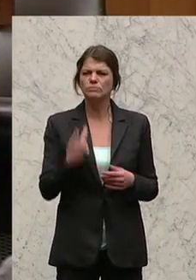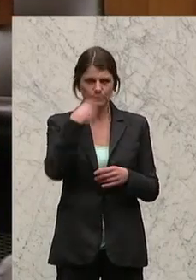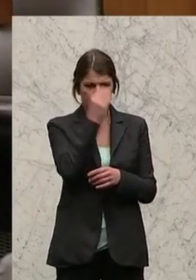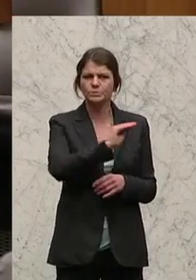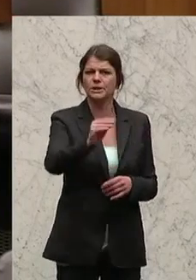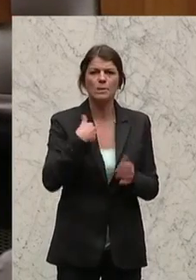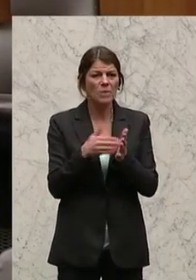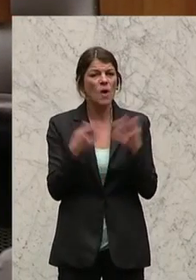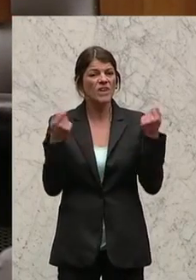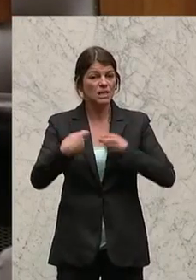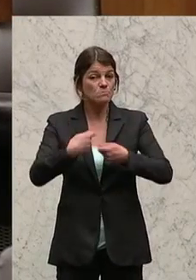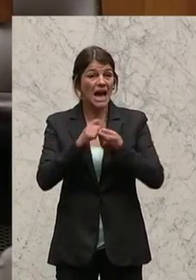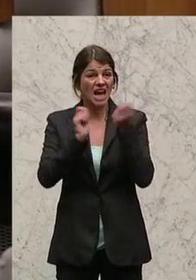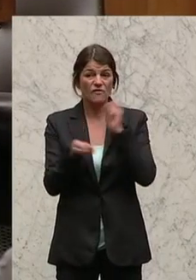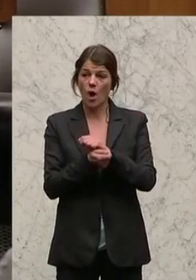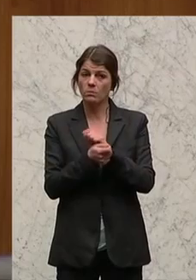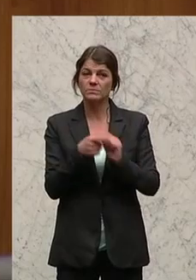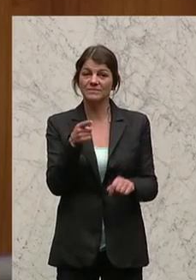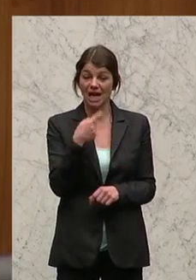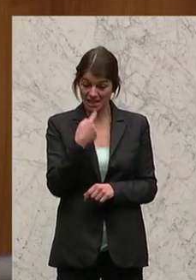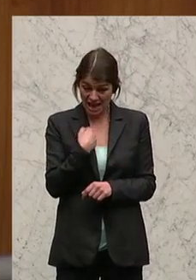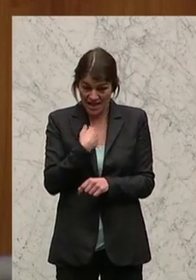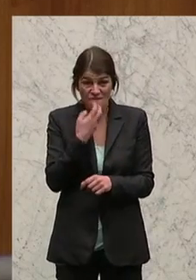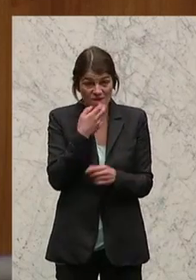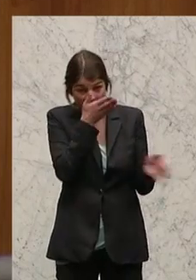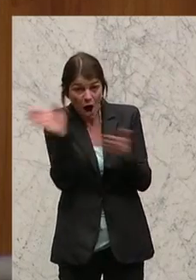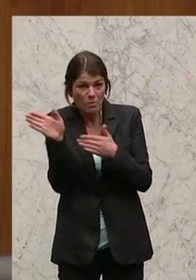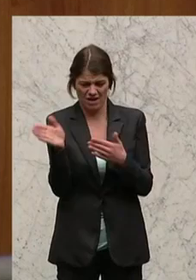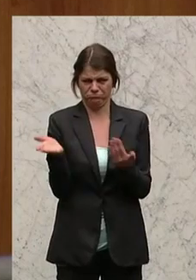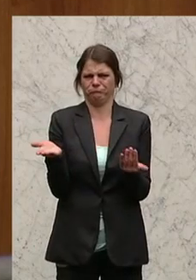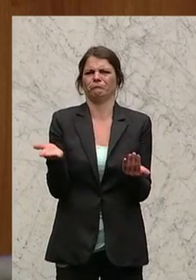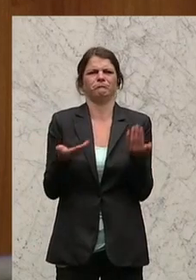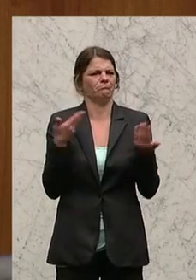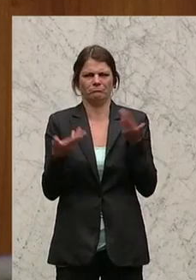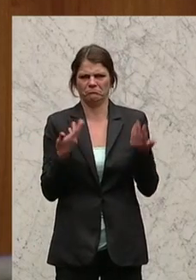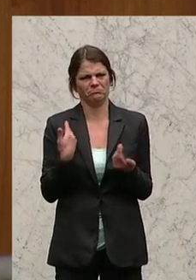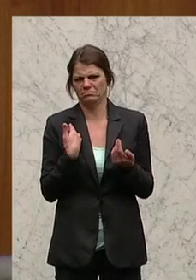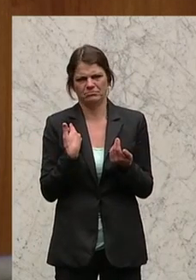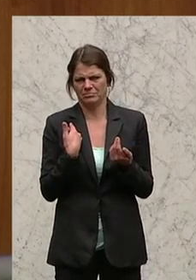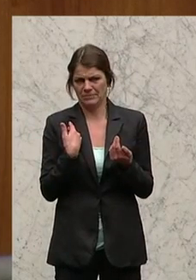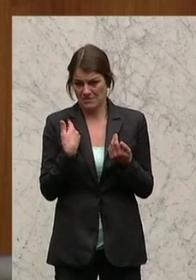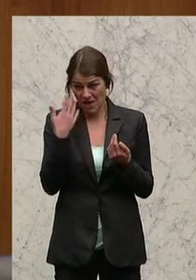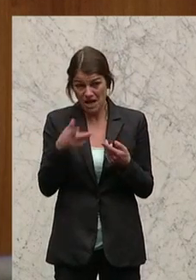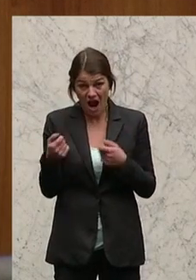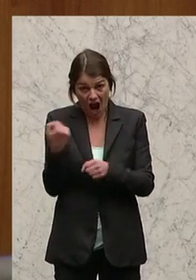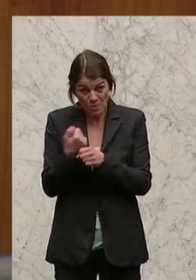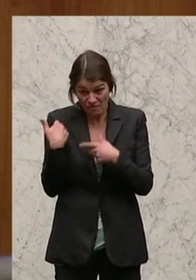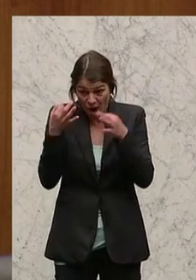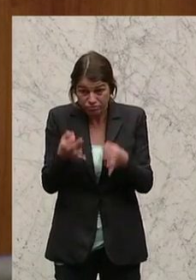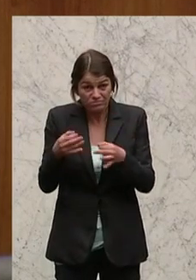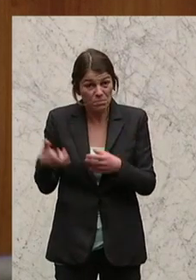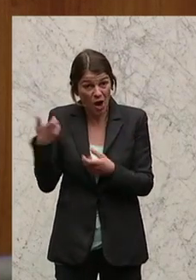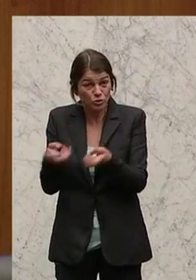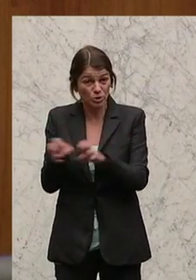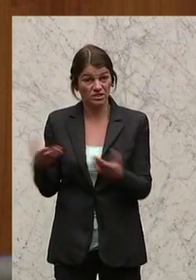Finanzmarktreform, das als Ablenkungsmanöver zu bezeichnen, dann weiß ich nicht, ob sich die Arbeit wirklich gelohnt hat. Denn genau